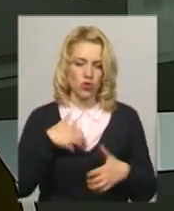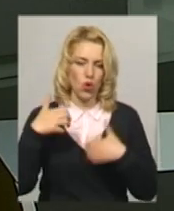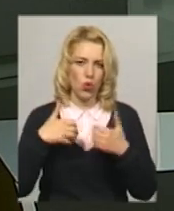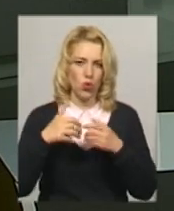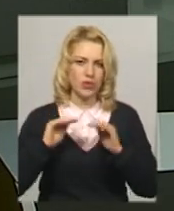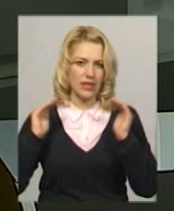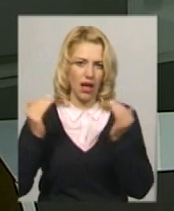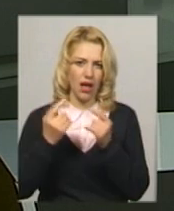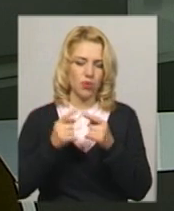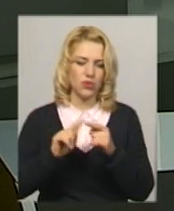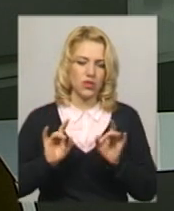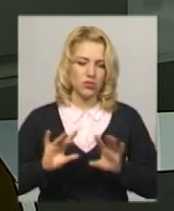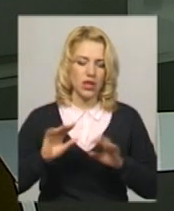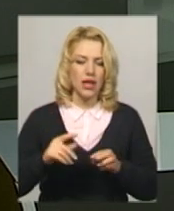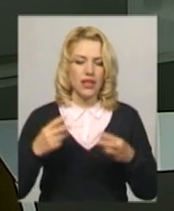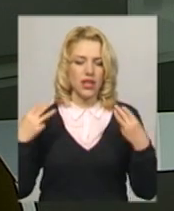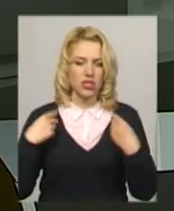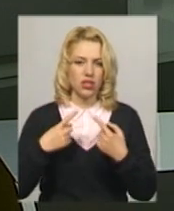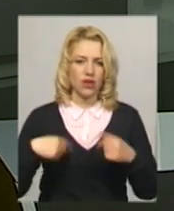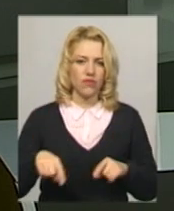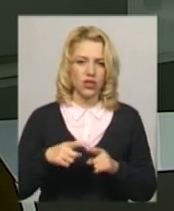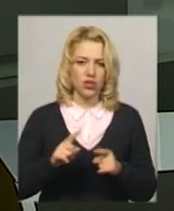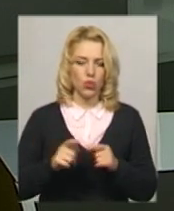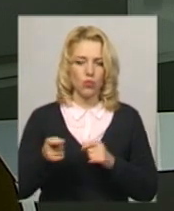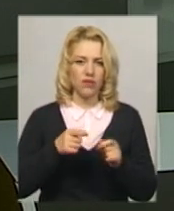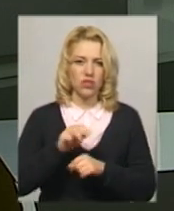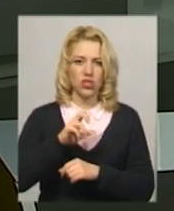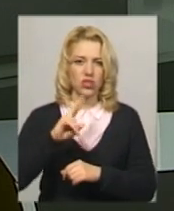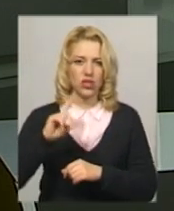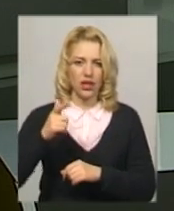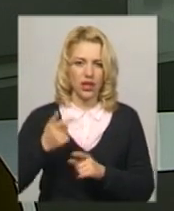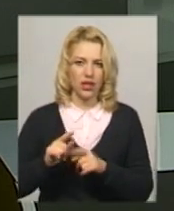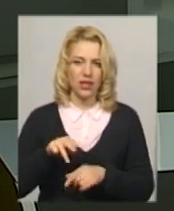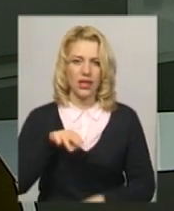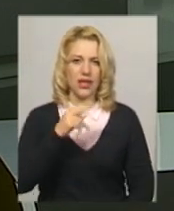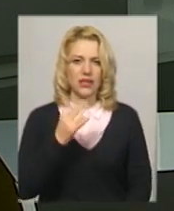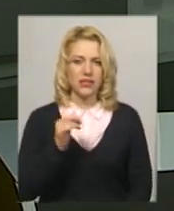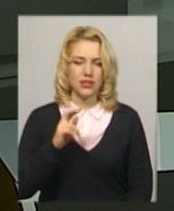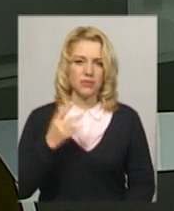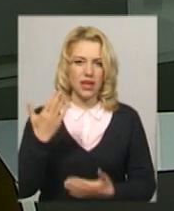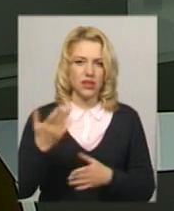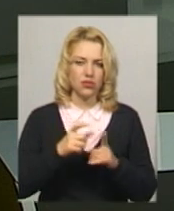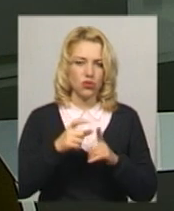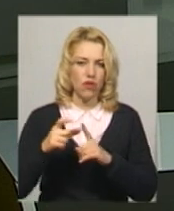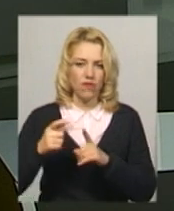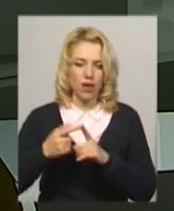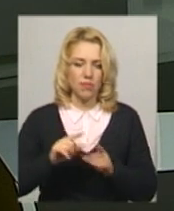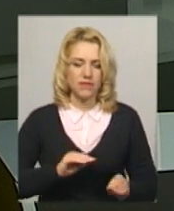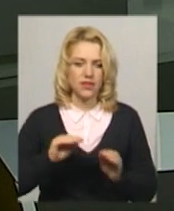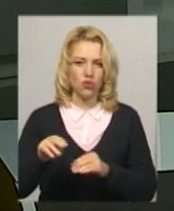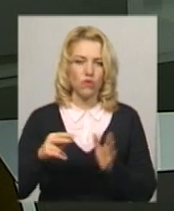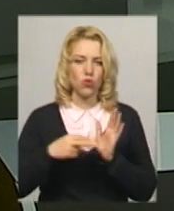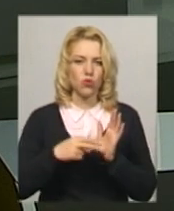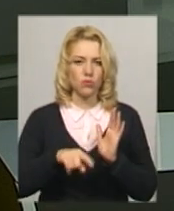Про це розповіла начальник відділу з благоустрою міста управління житлово-комунального господарства Тетяна Циб. За її словами, її встановлення